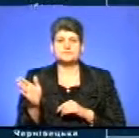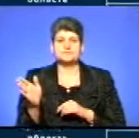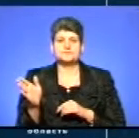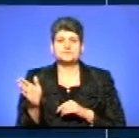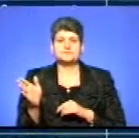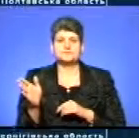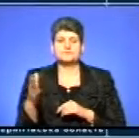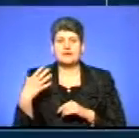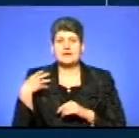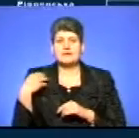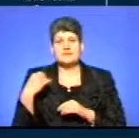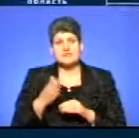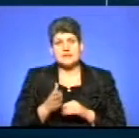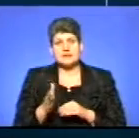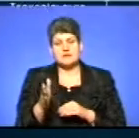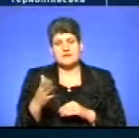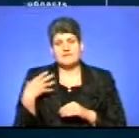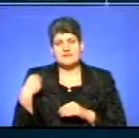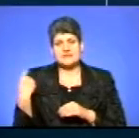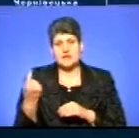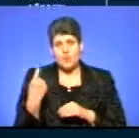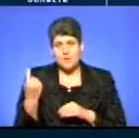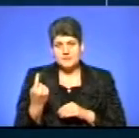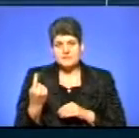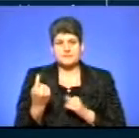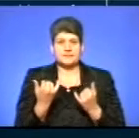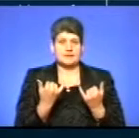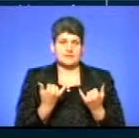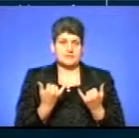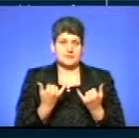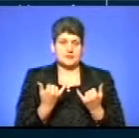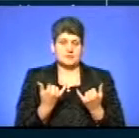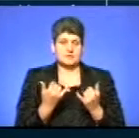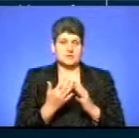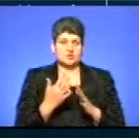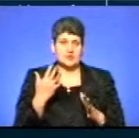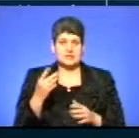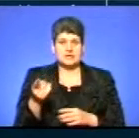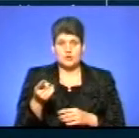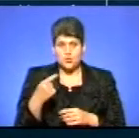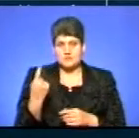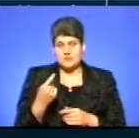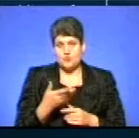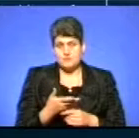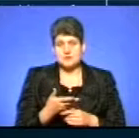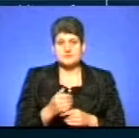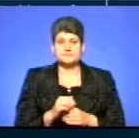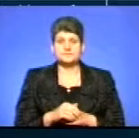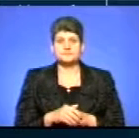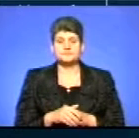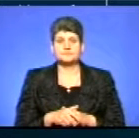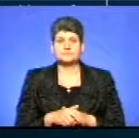Львівський напрямок, Львівська область. Тепер на черзі Тернопільської області насамперед